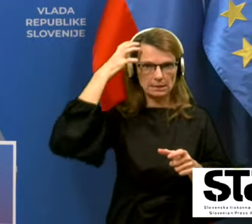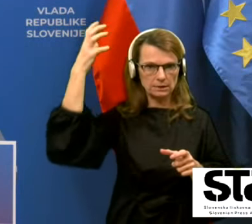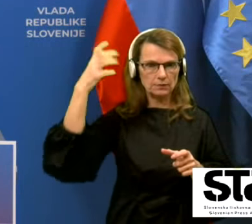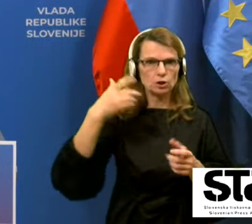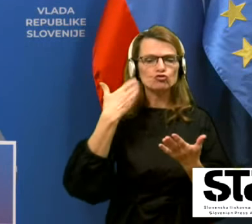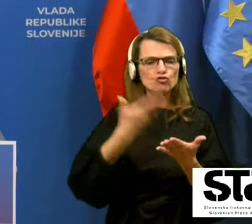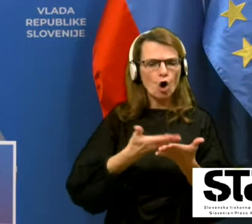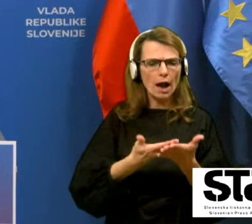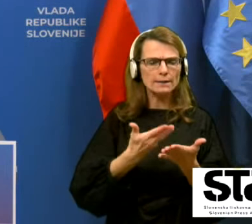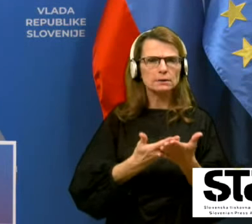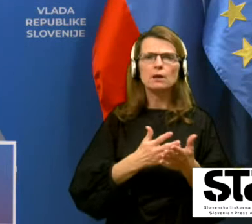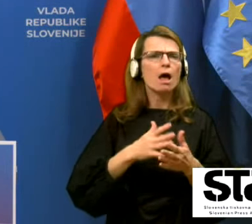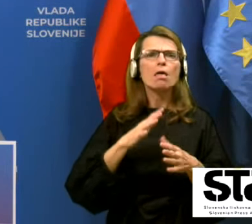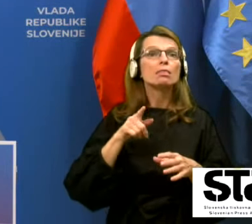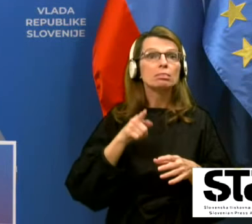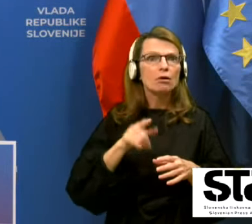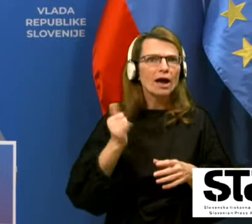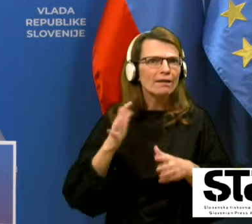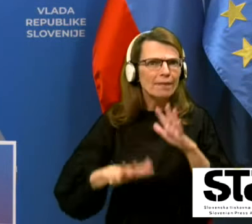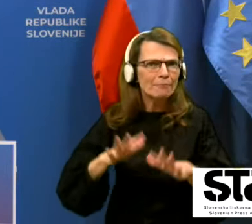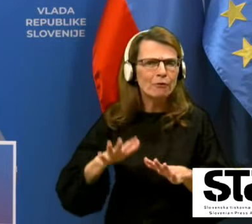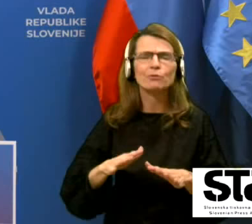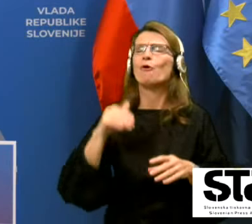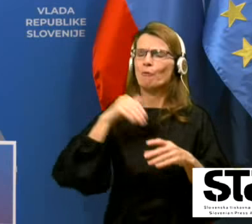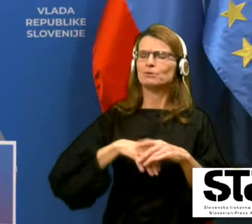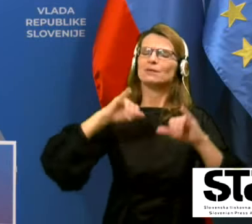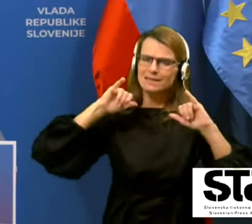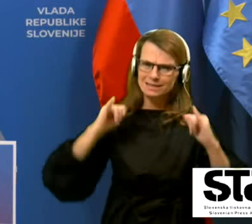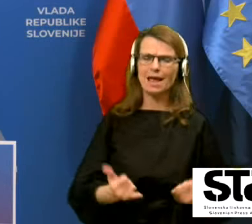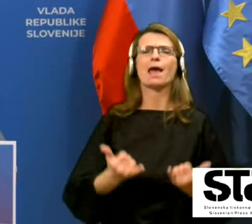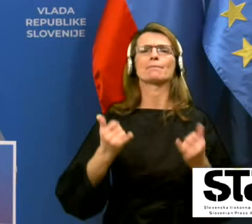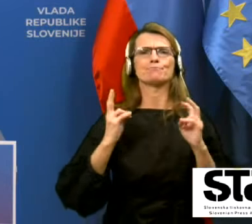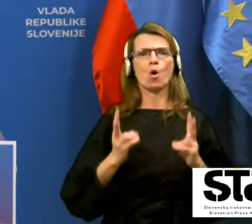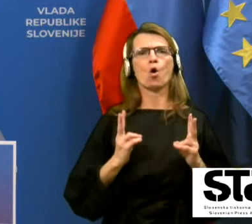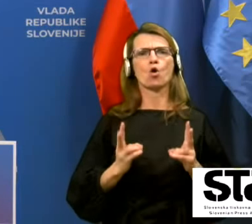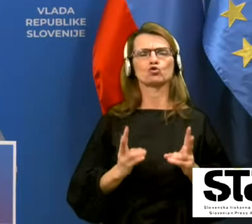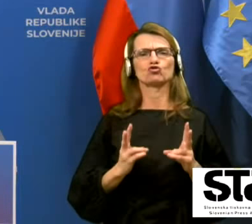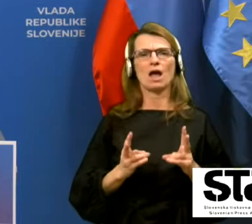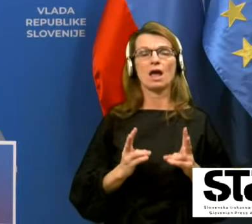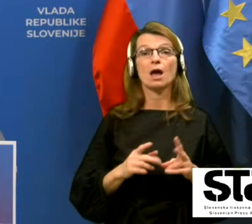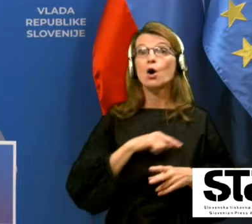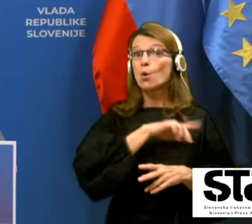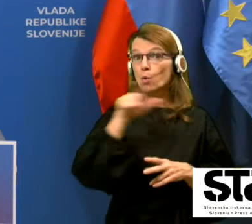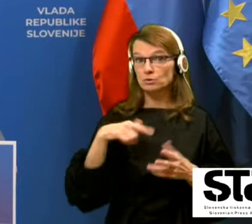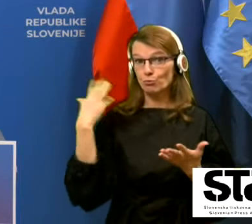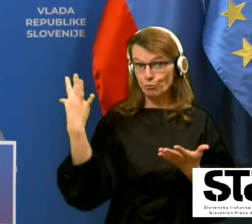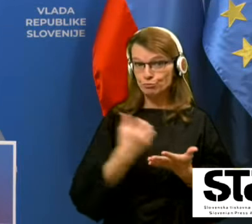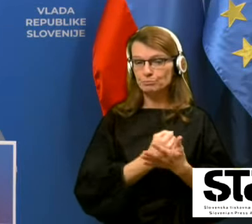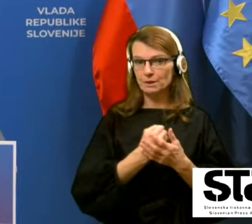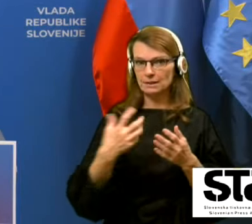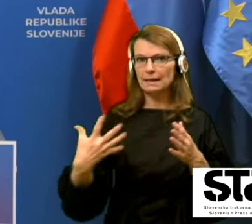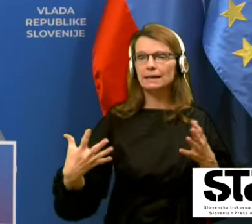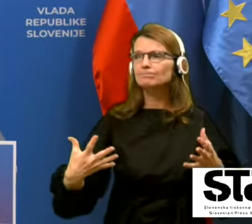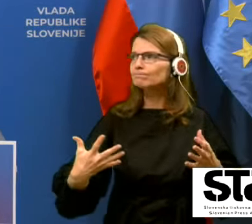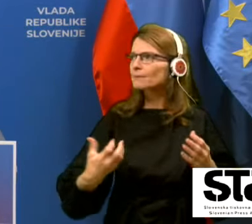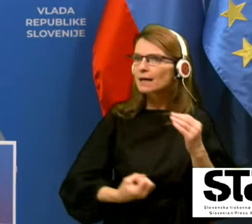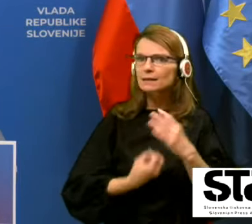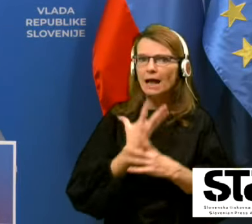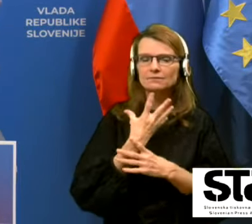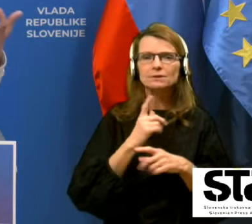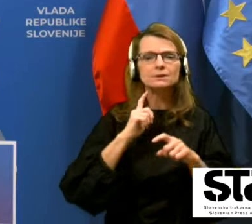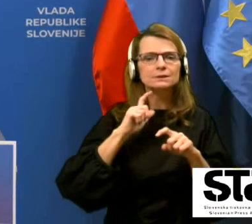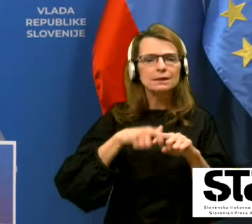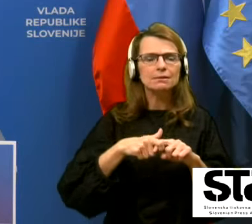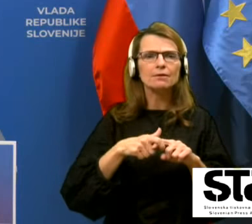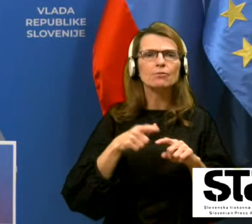mogoče. Vse je ne mogoče, dokaj potem ni več. In to je bilo to. So uspeli razviti nekaj, so vrjeli v njihove